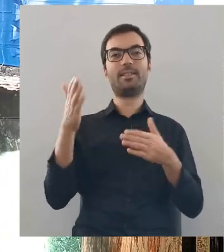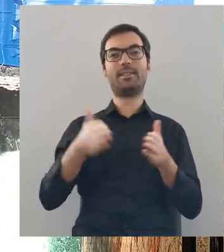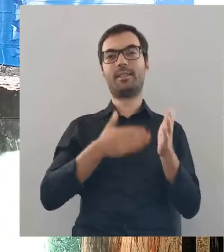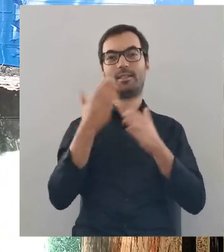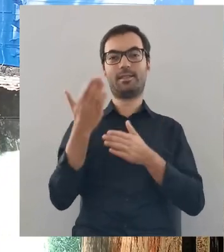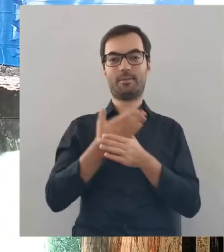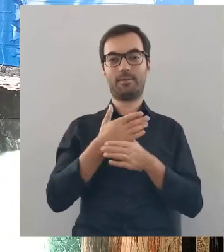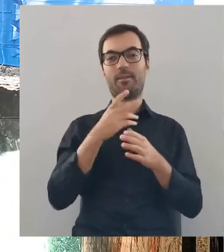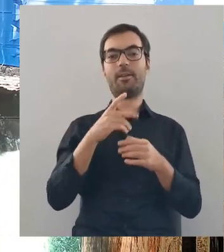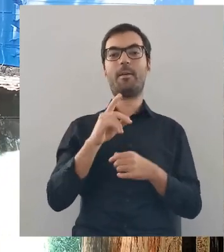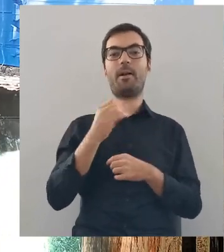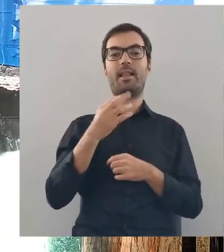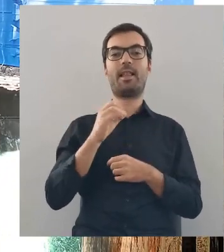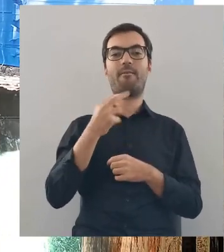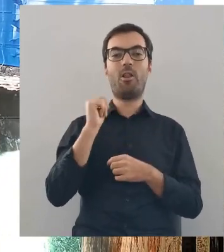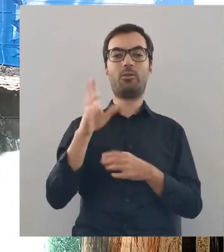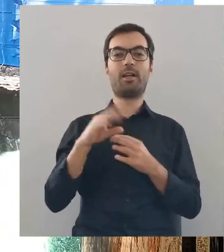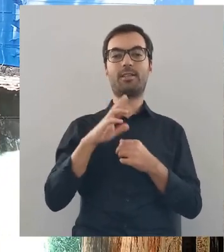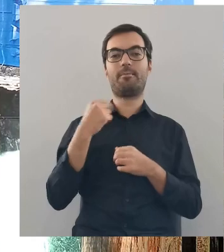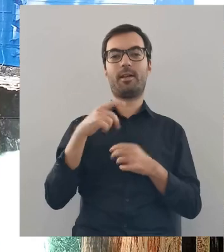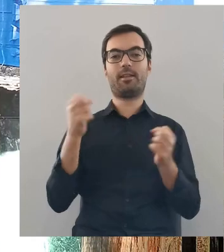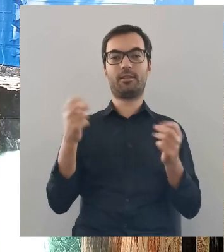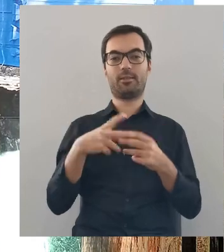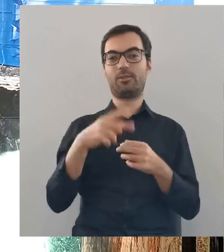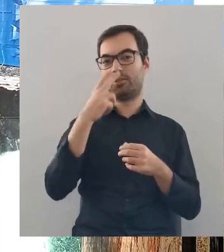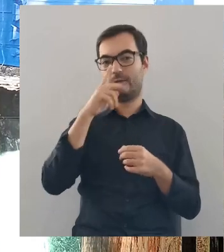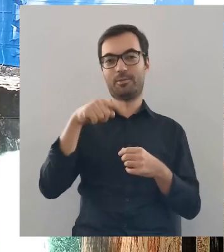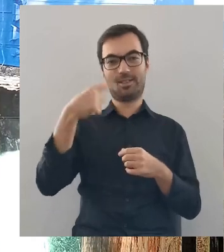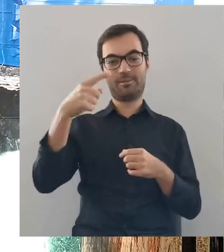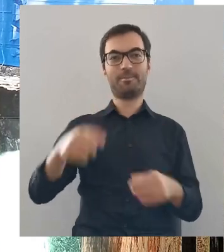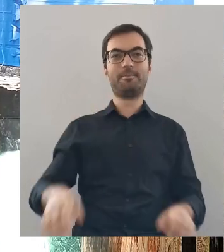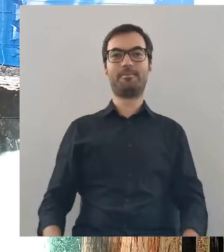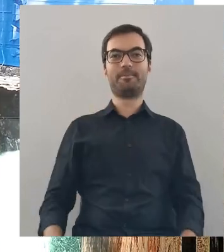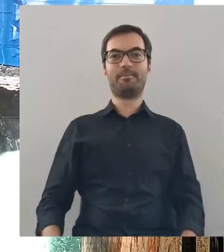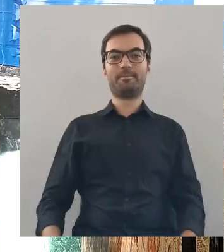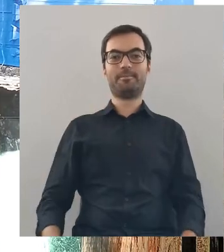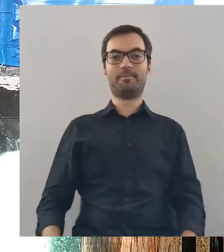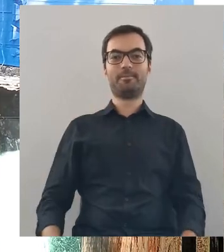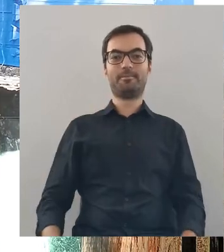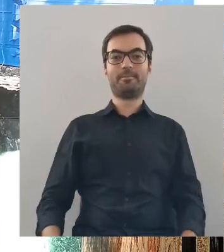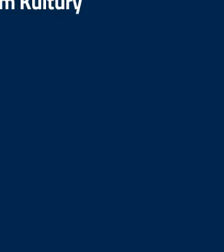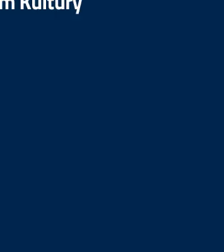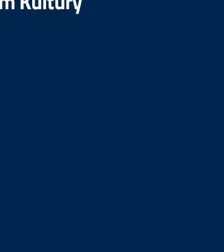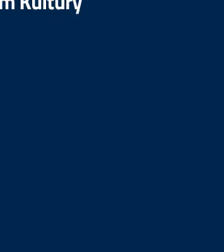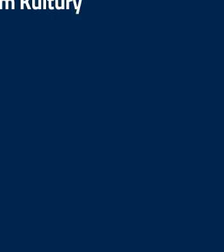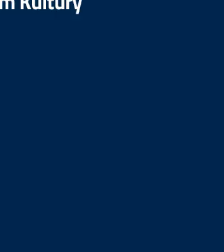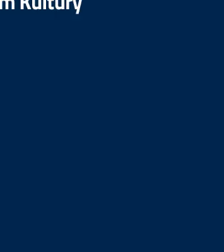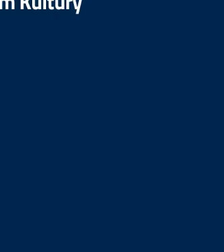serdecznie i zapraszamy na kolejną wyprawę. Mam dalej na Malusiak, Bernard Kinow. Do zobaczenia państwu.